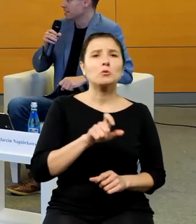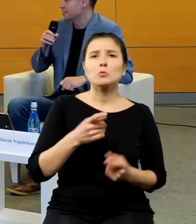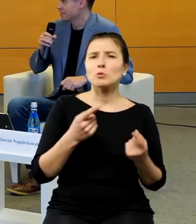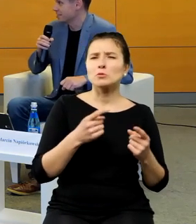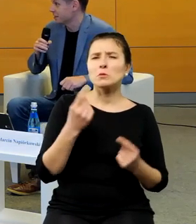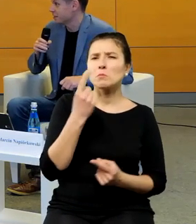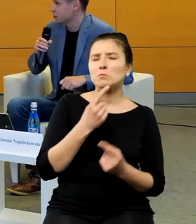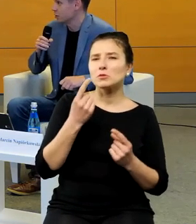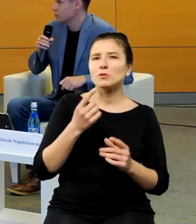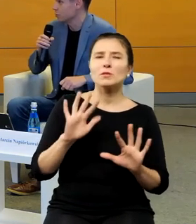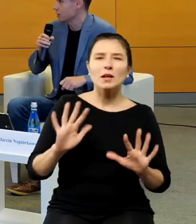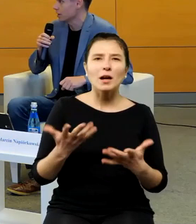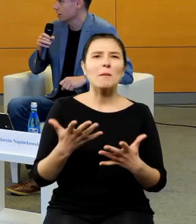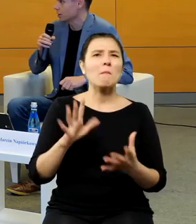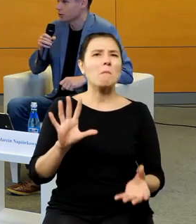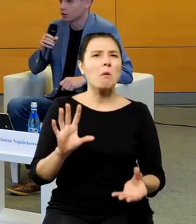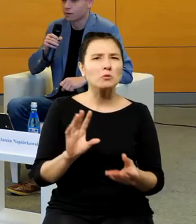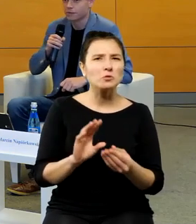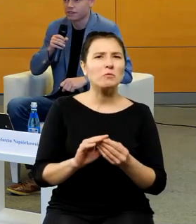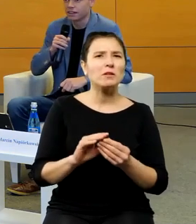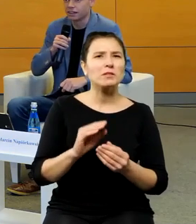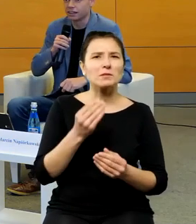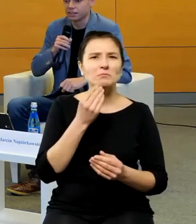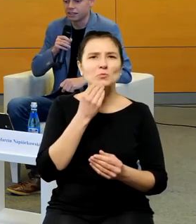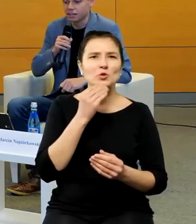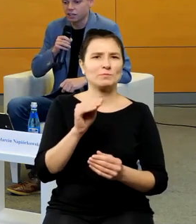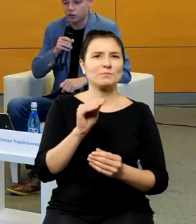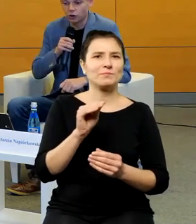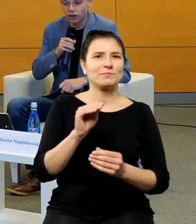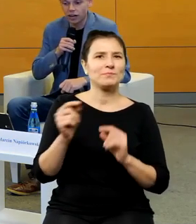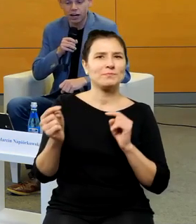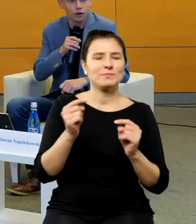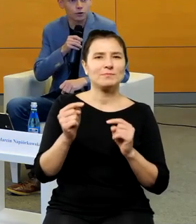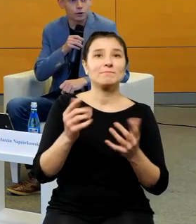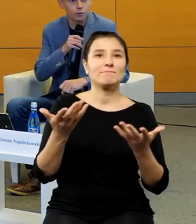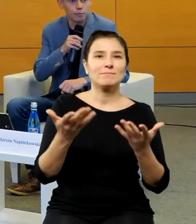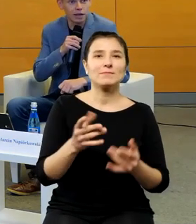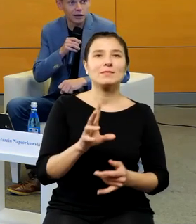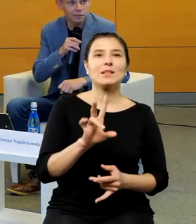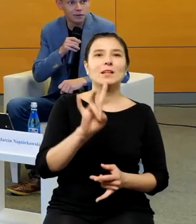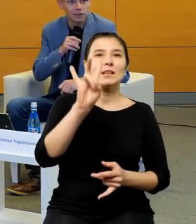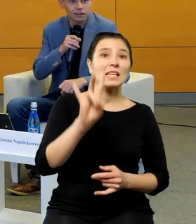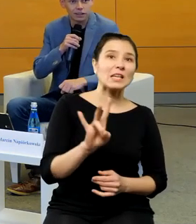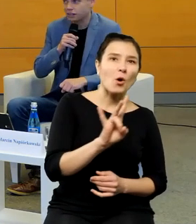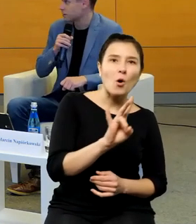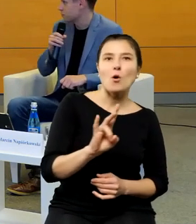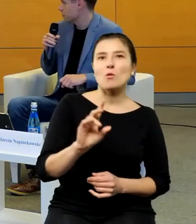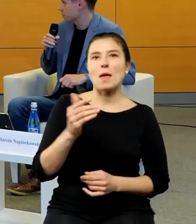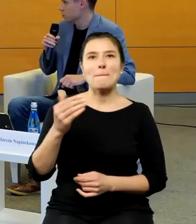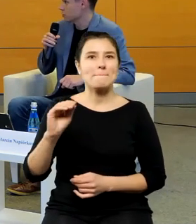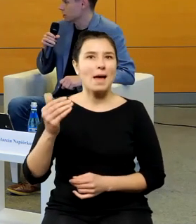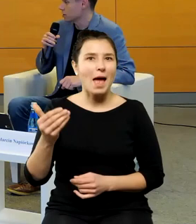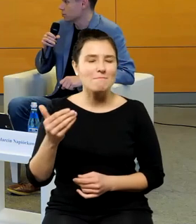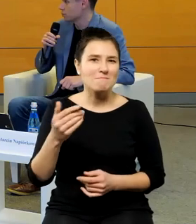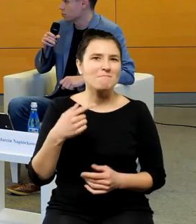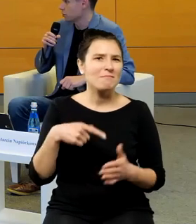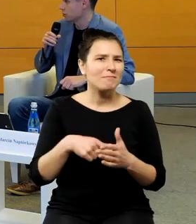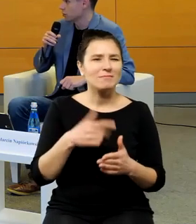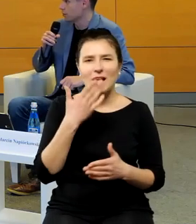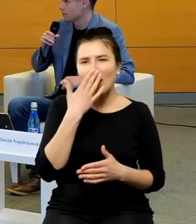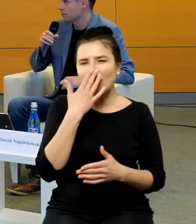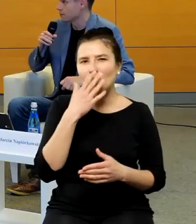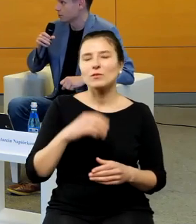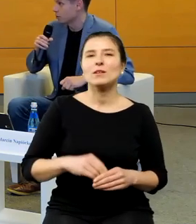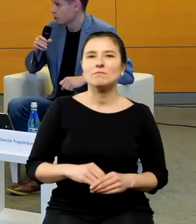Deser i dostaliśmy tutaj takie kategorie ikona, mem i pewnie zamierzenie jest takie, żeby było